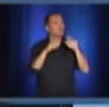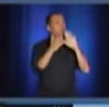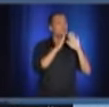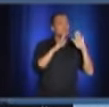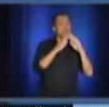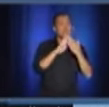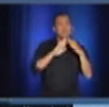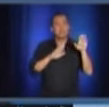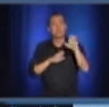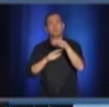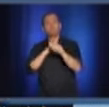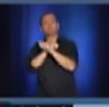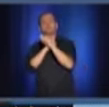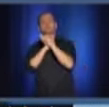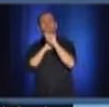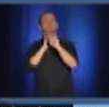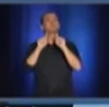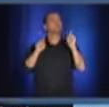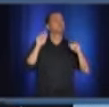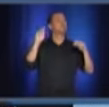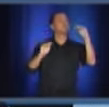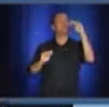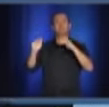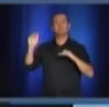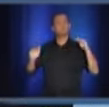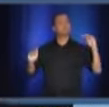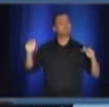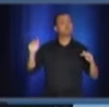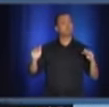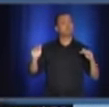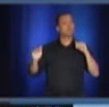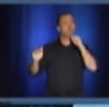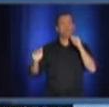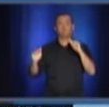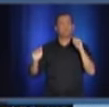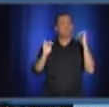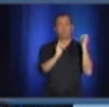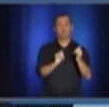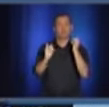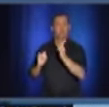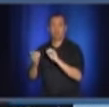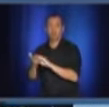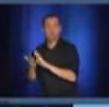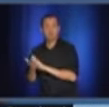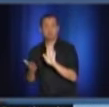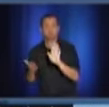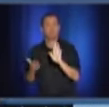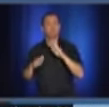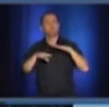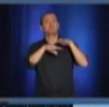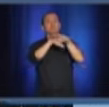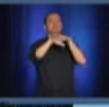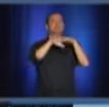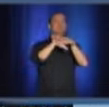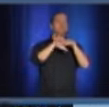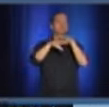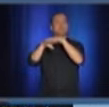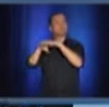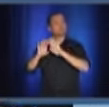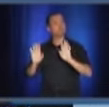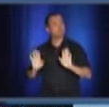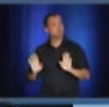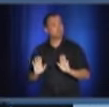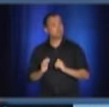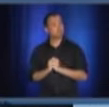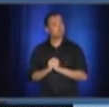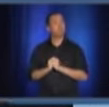collectivités culturelles. Donc, notre approche, ce serait différent du cas par cas, avec une déclaration